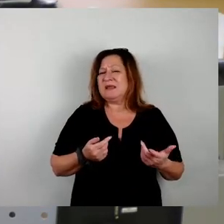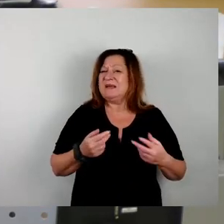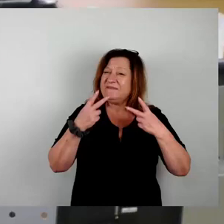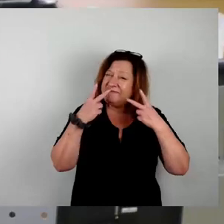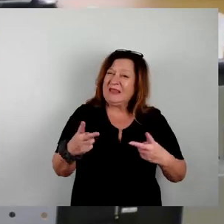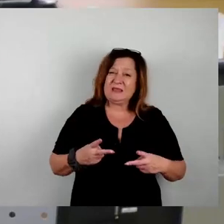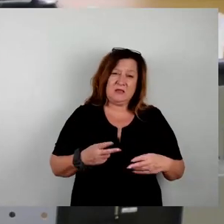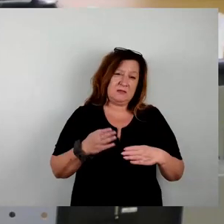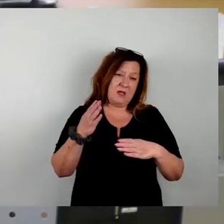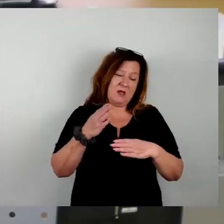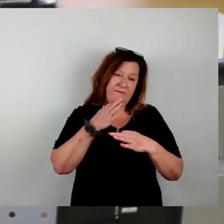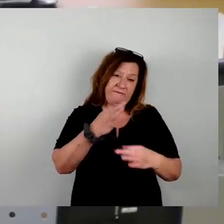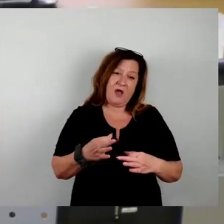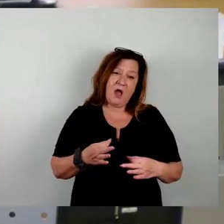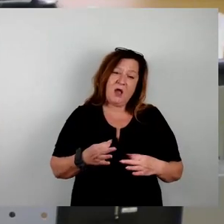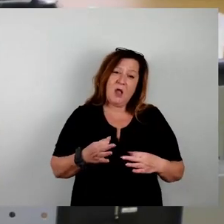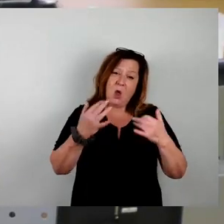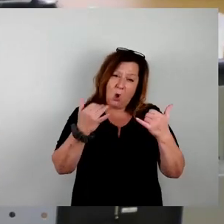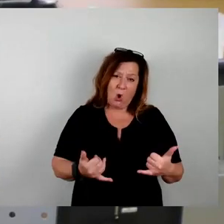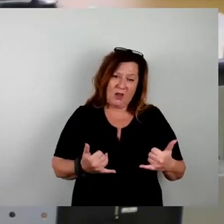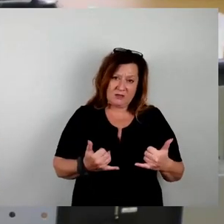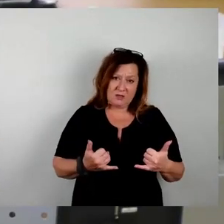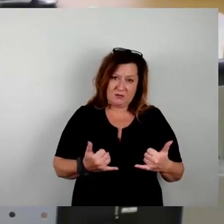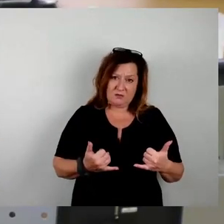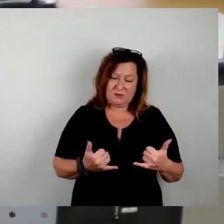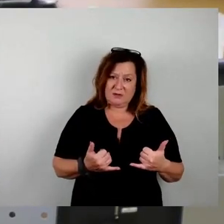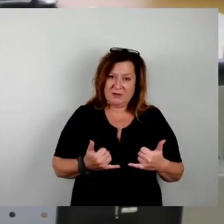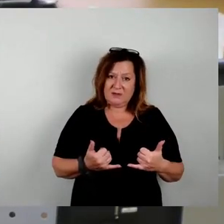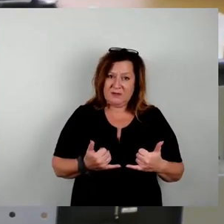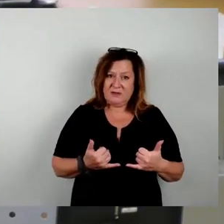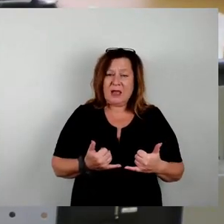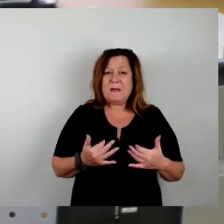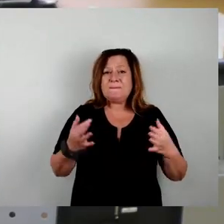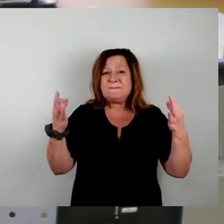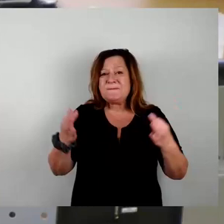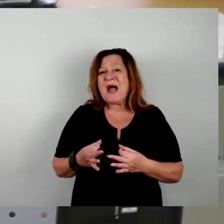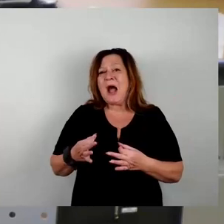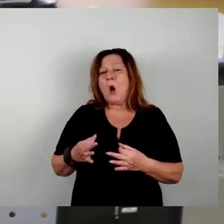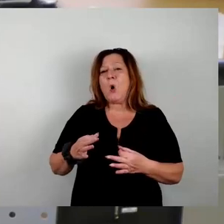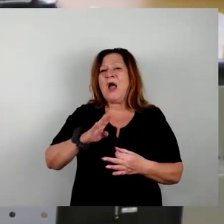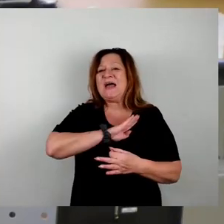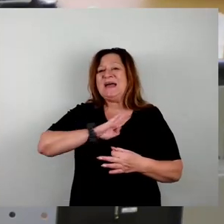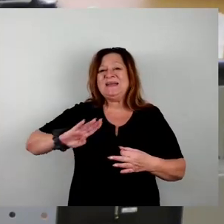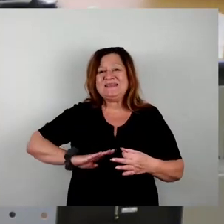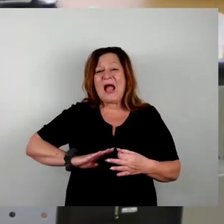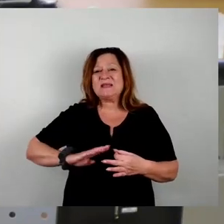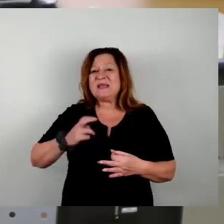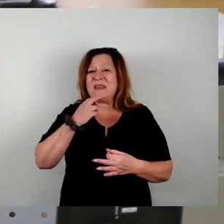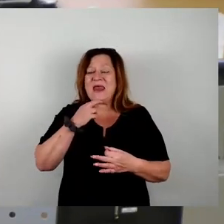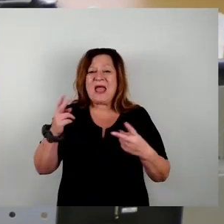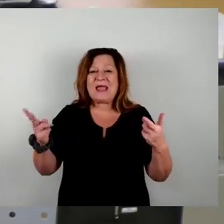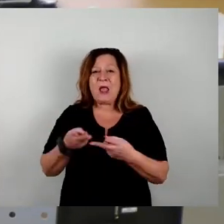wir es aber heute zu tun haben, ist die Frage, braucht das profitable Unternehmen Sachsenenergie Fördergelder in dreistelliger